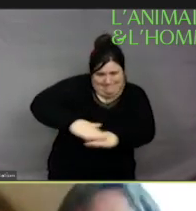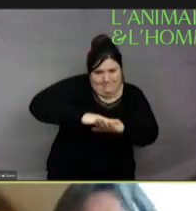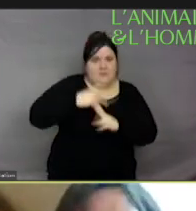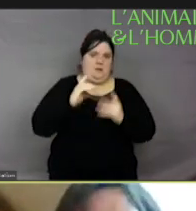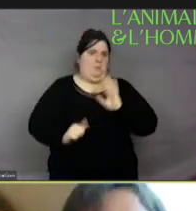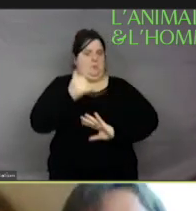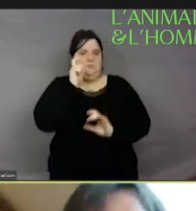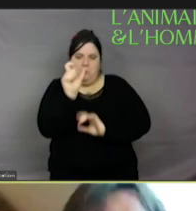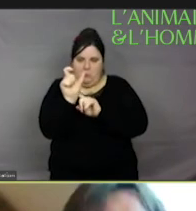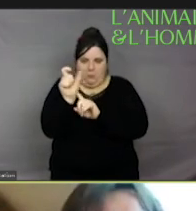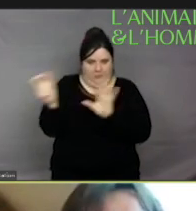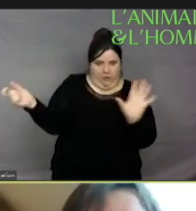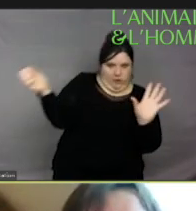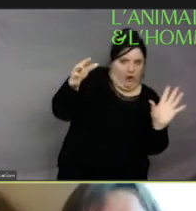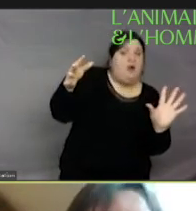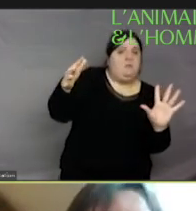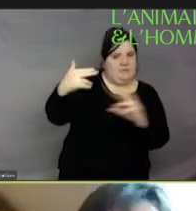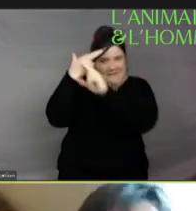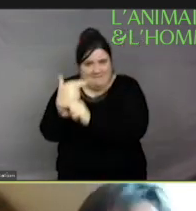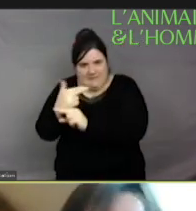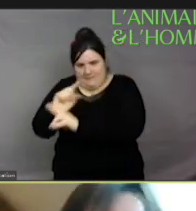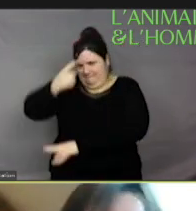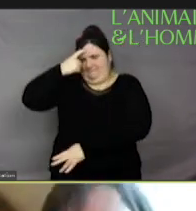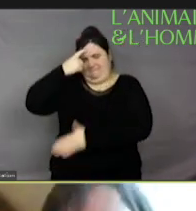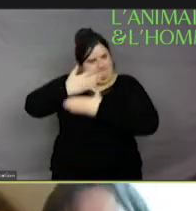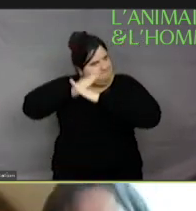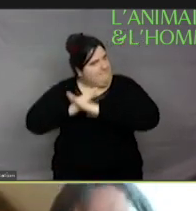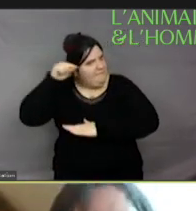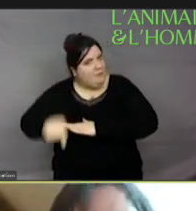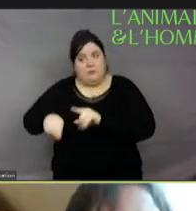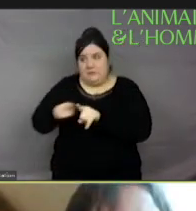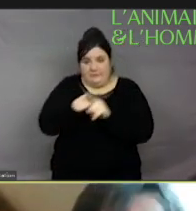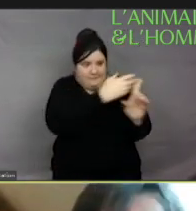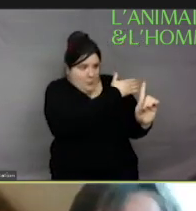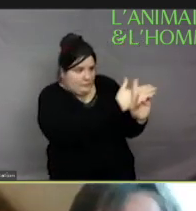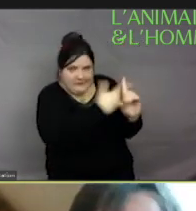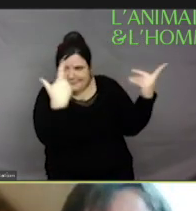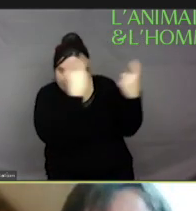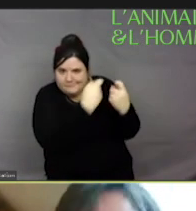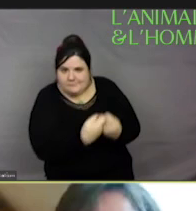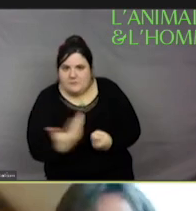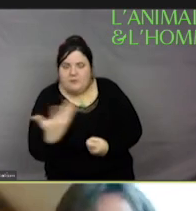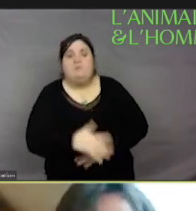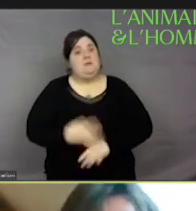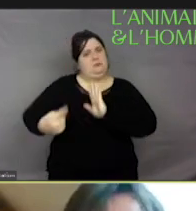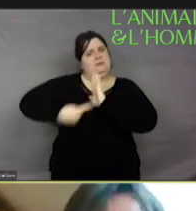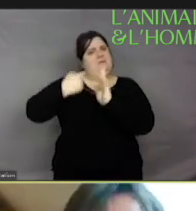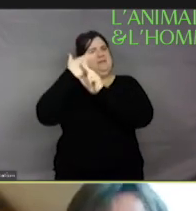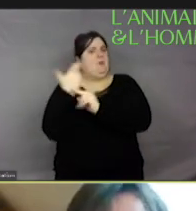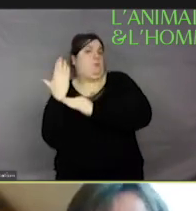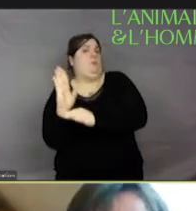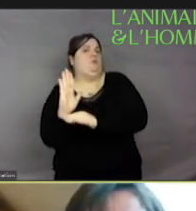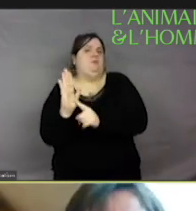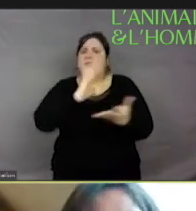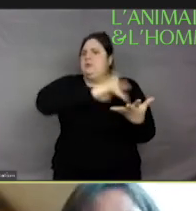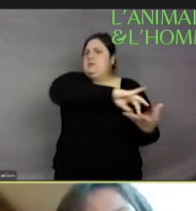et l'appliquer dans de bons contextes. Alors, avec la définition, évidemment, que je vous redonne, mais que vous pourrez trouver en